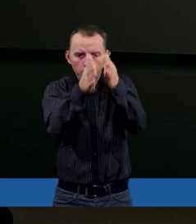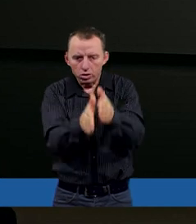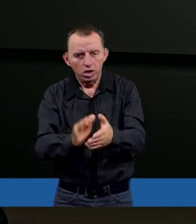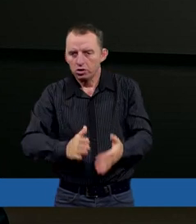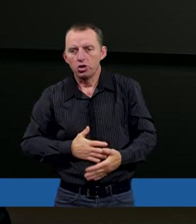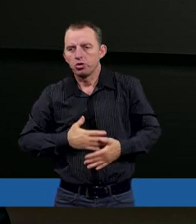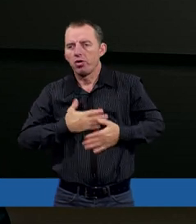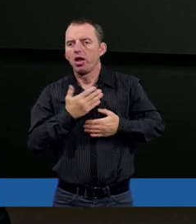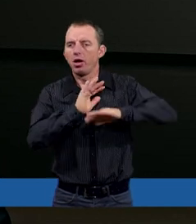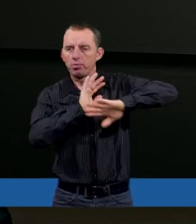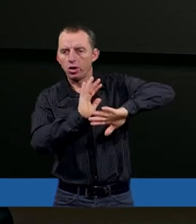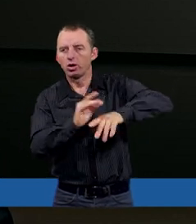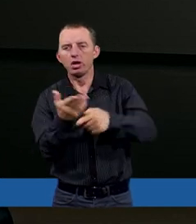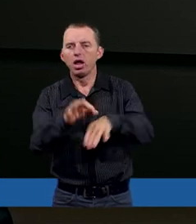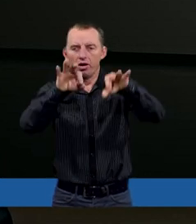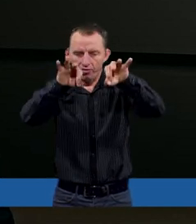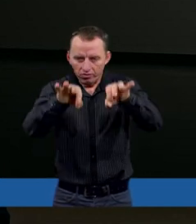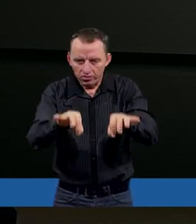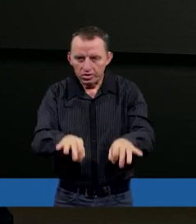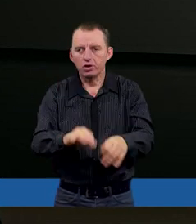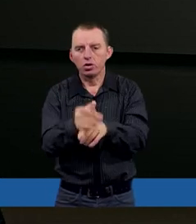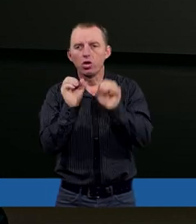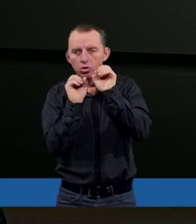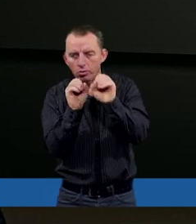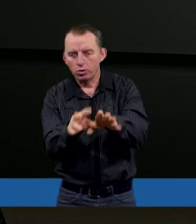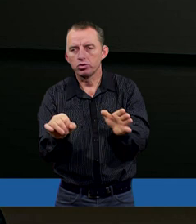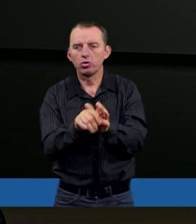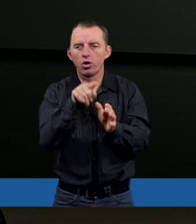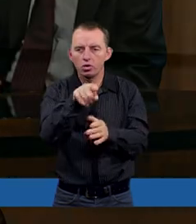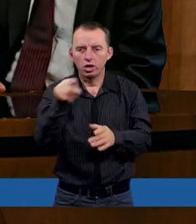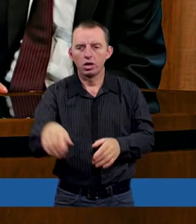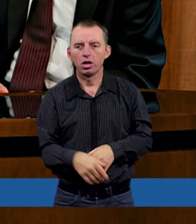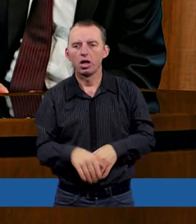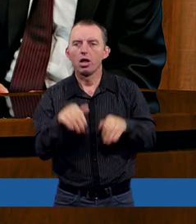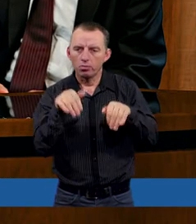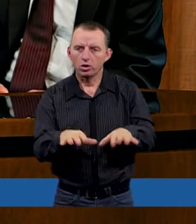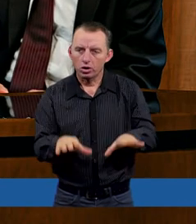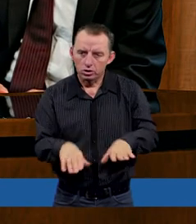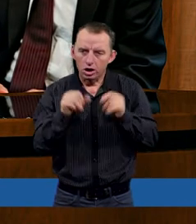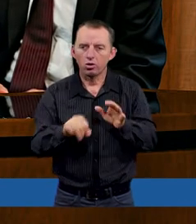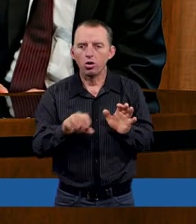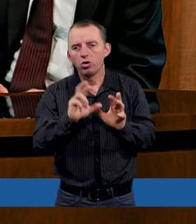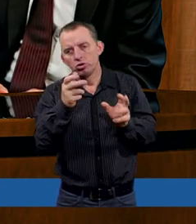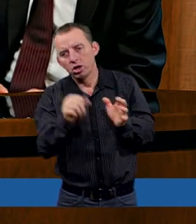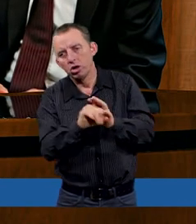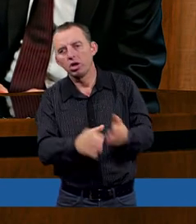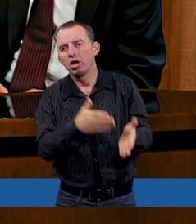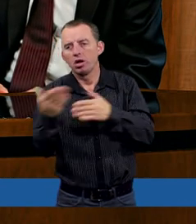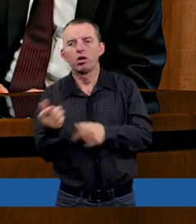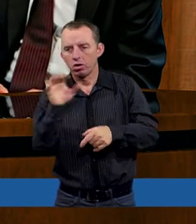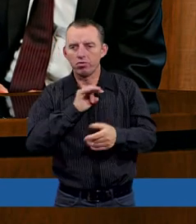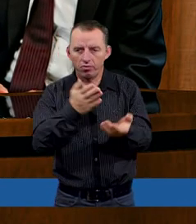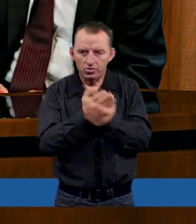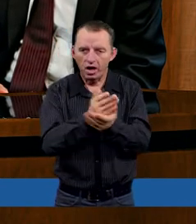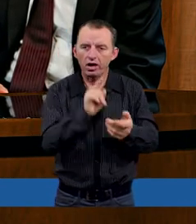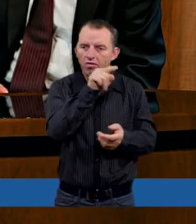broniłbyś Pana Boga, gdyby ktoś Ci powiedział, że jest winien za Holokaust, że dopuścił do niego? A może zacząłbym od czegoś innego. Zaczynałbyś od obrony swojej wiary w niego?